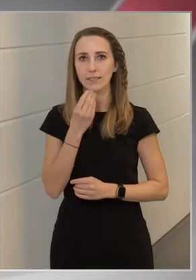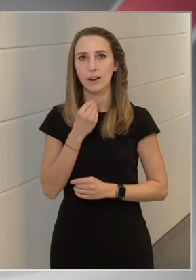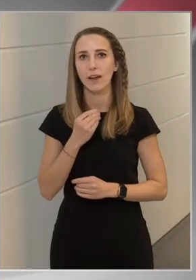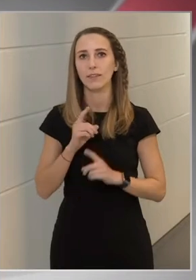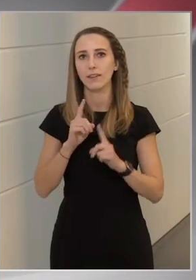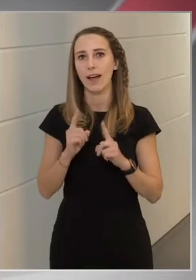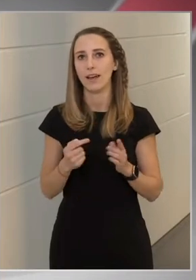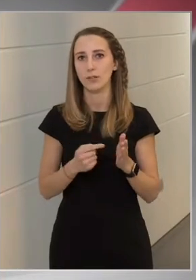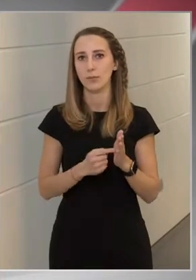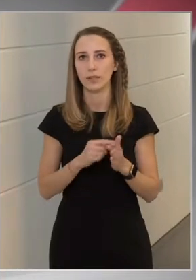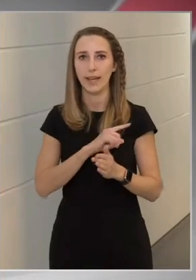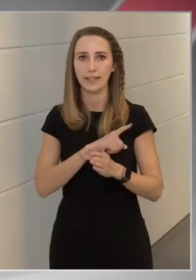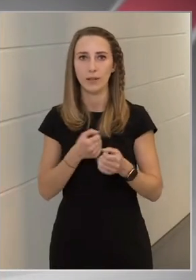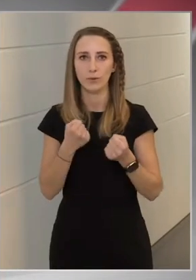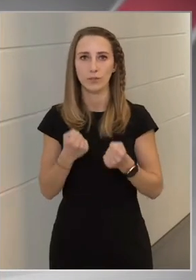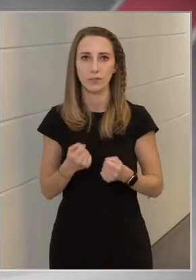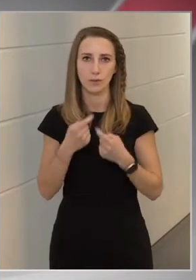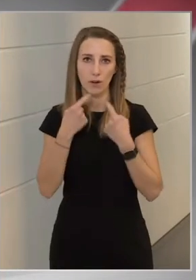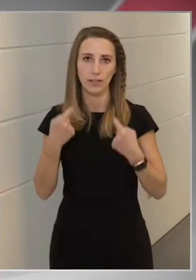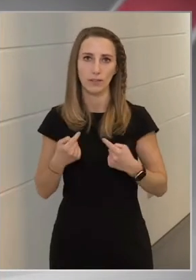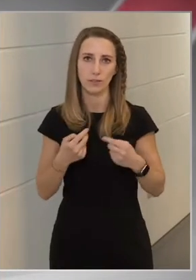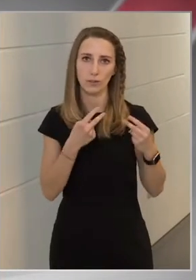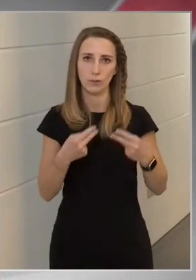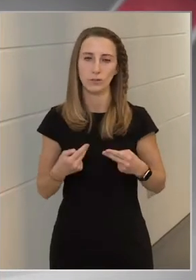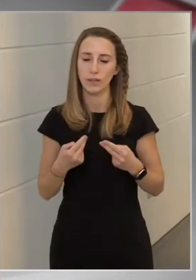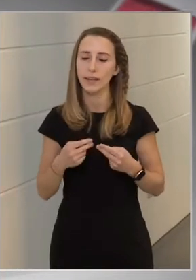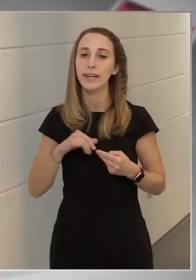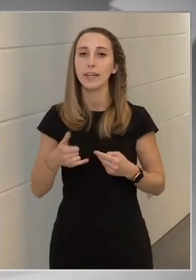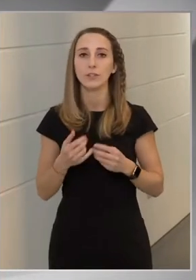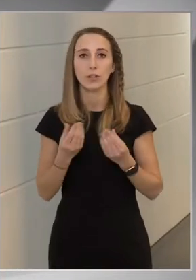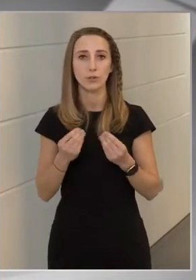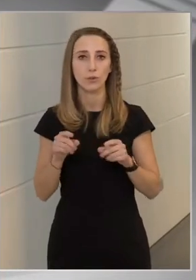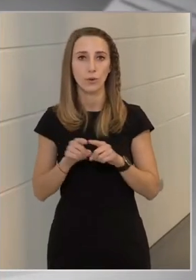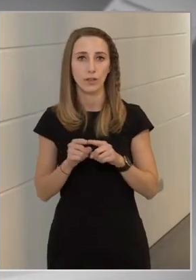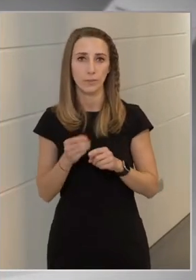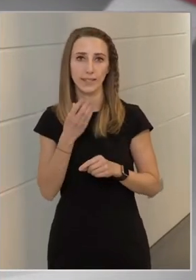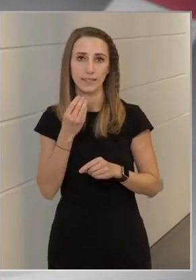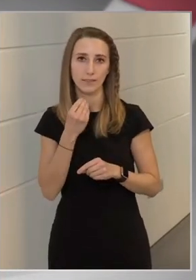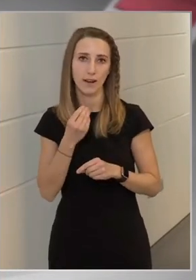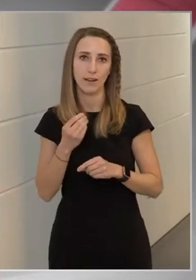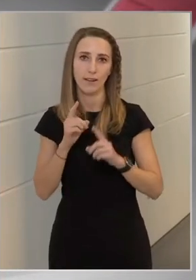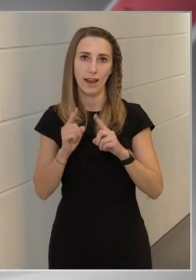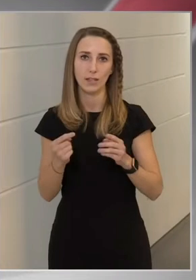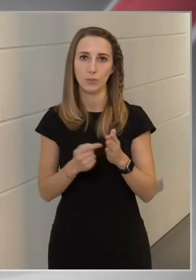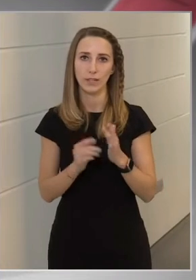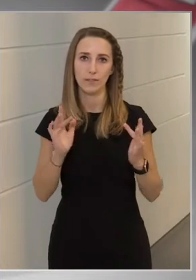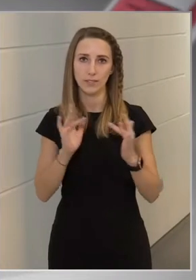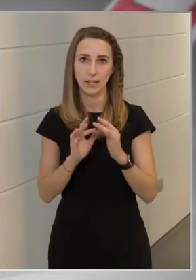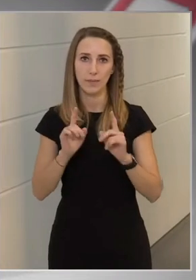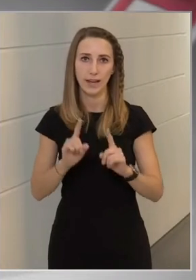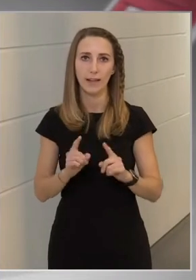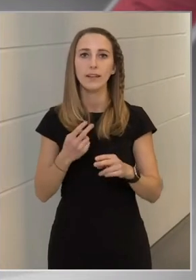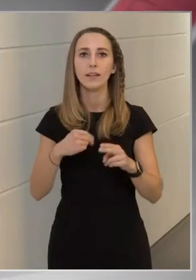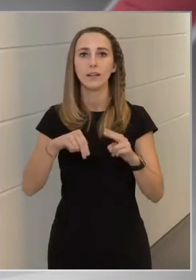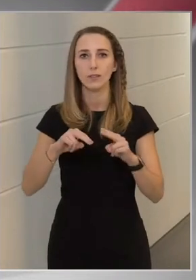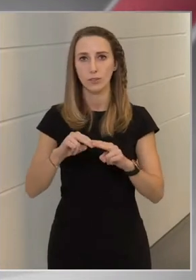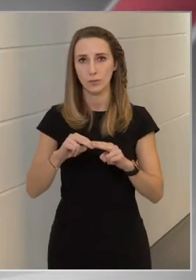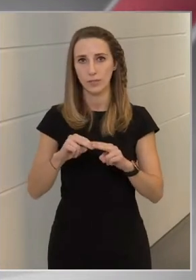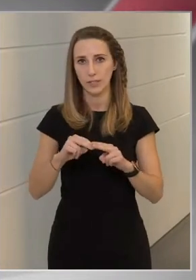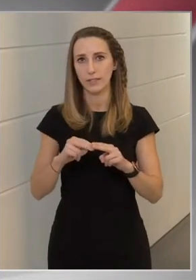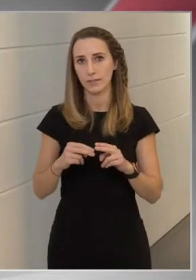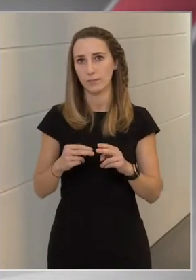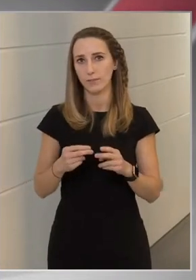álláspontját erősítő határozatot hoztak, és nagyon sok olyat, ami Izrael álláspontjával szemben állt, ez egyszerűen a többségi elfből